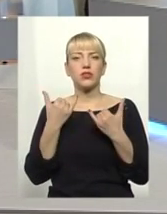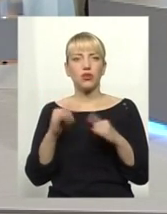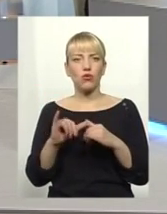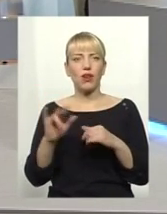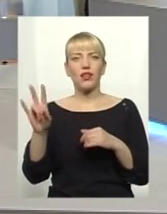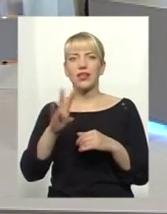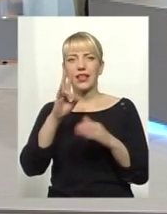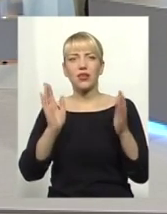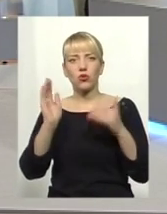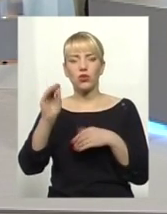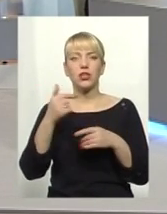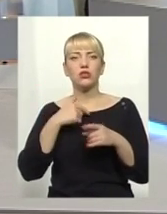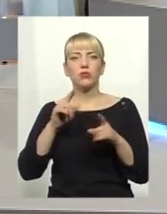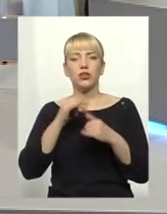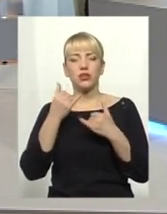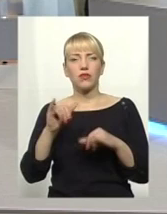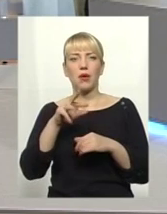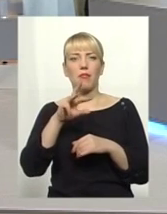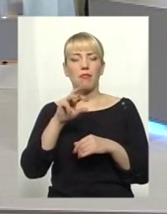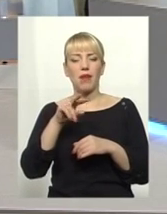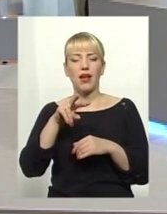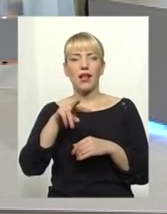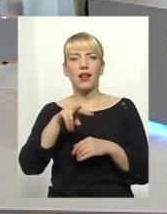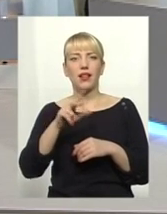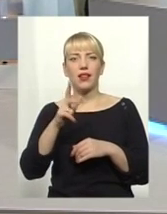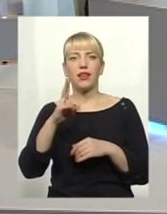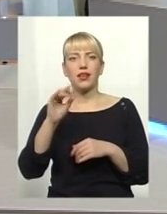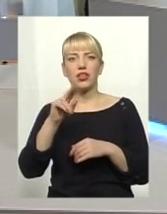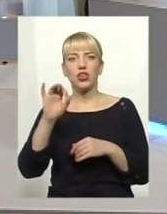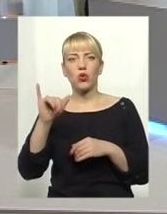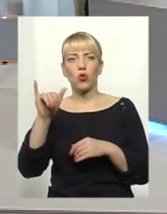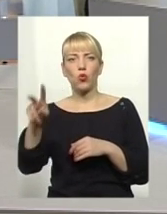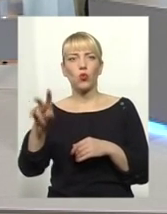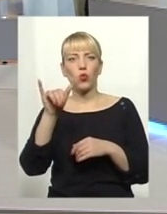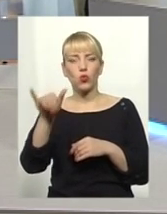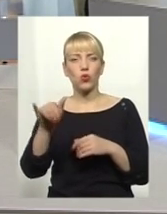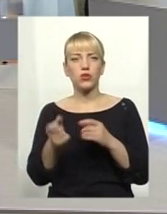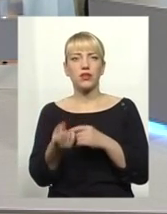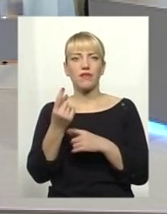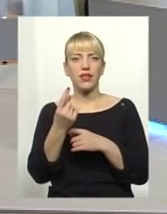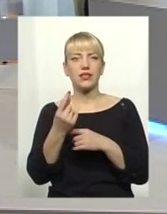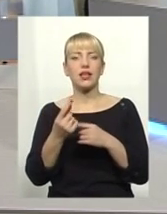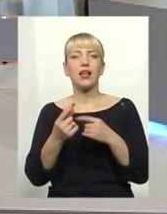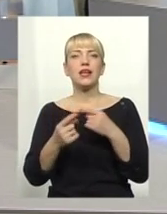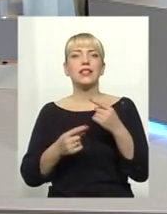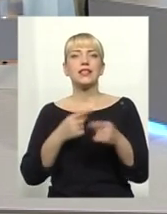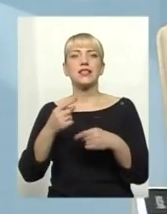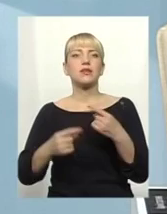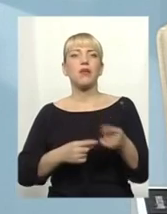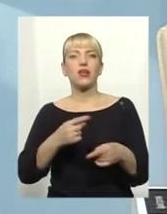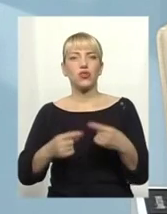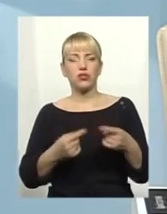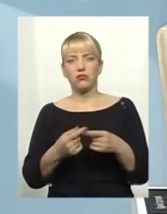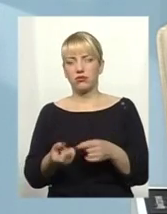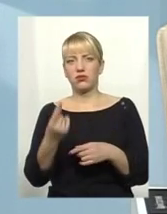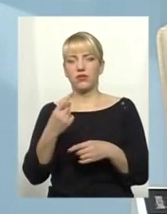цікаво, депутат Мальниченко, от в нього з'явилася спадщина. От звідки спадщина? Ну ніхто не це.